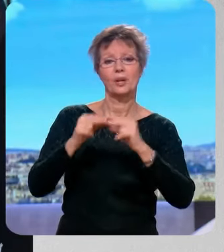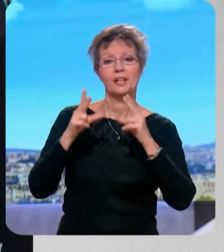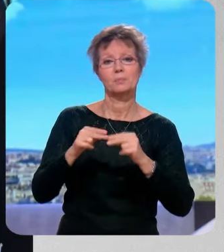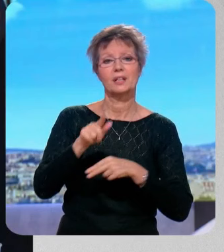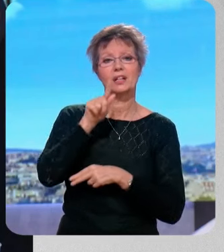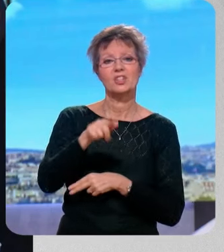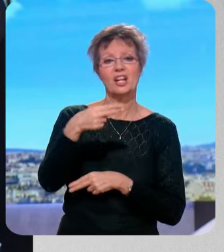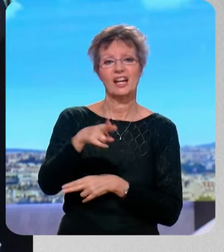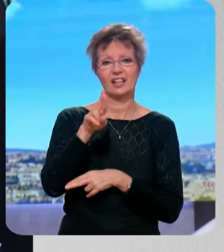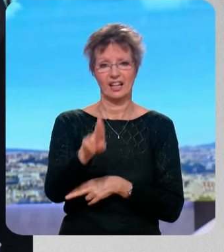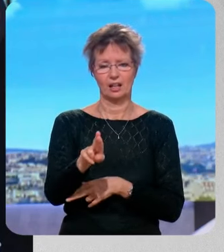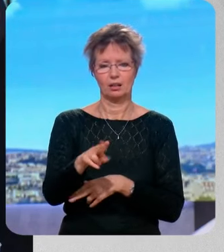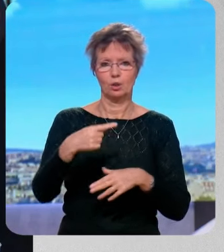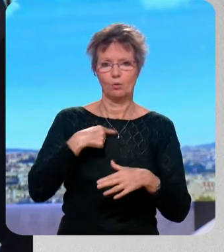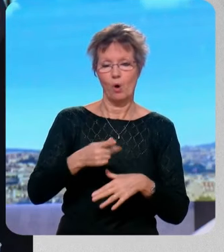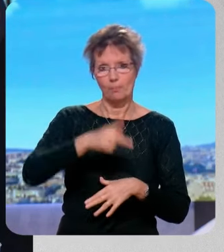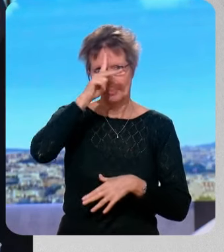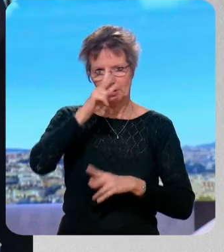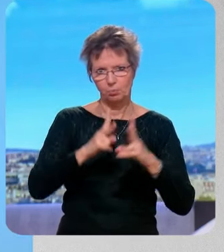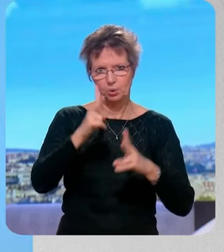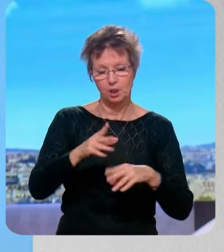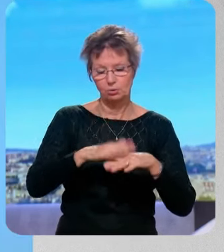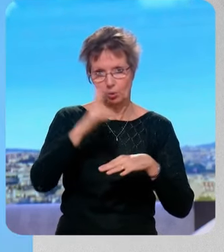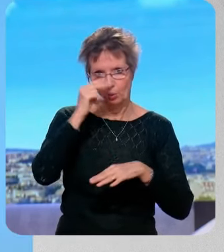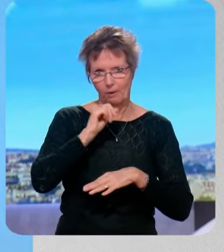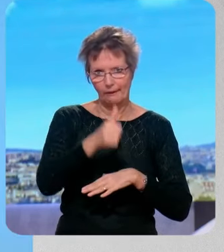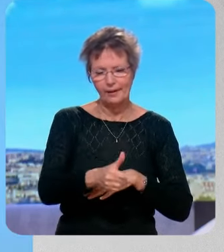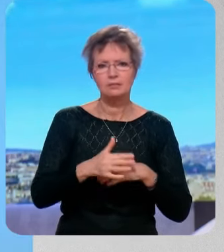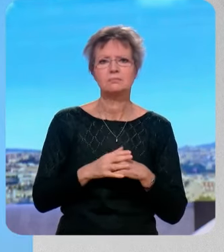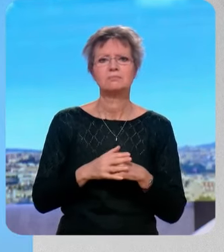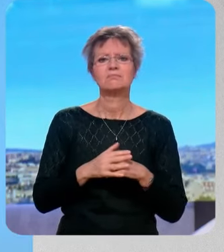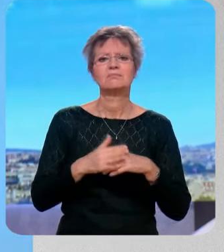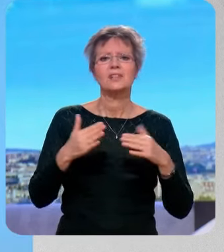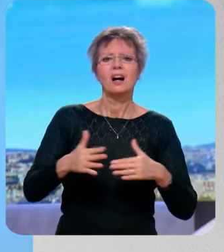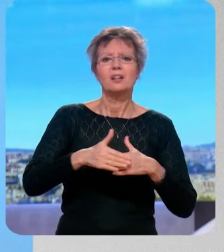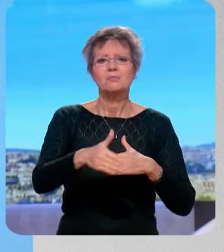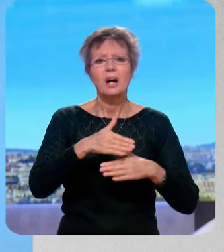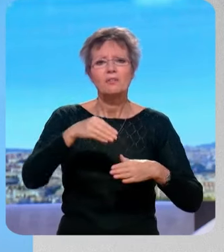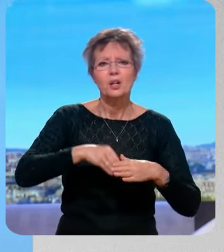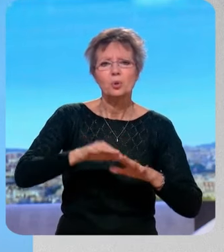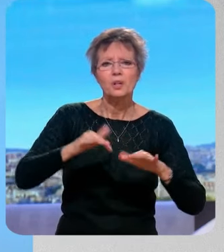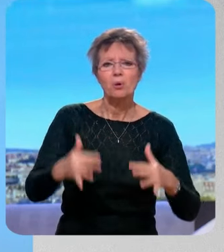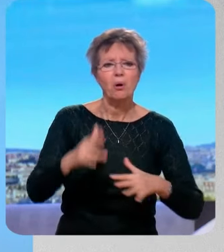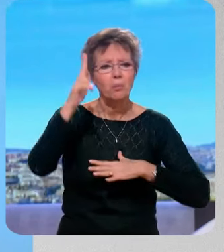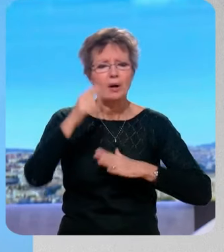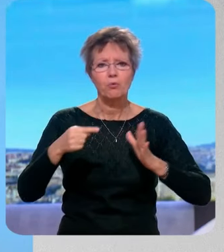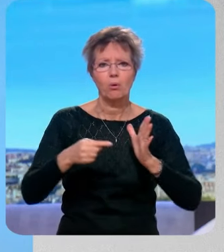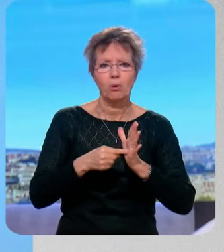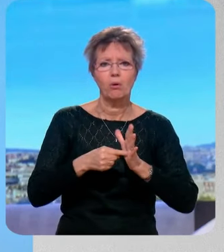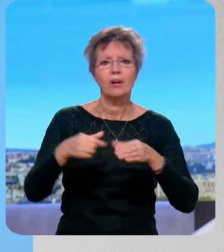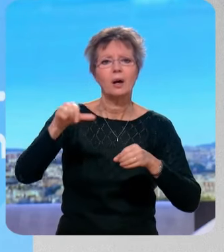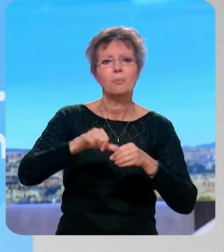dispositif du GNR ? Parce que je suis peut-être un peu couillon, mais moi je n pas compris, à partir de quand, combien ça va leur faire économiser sur le GNR, le pétrole